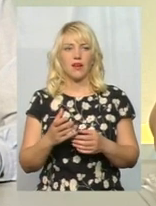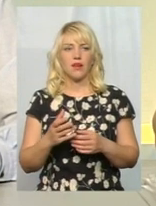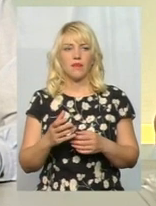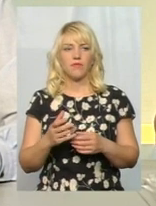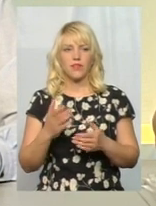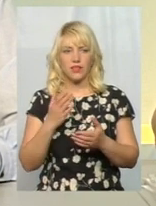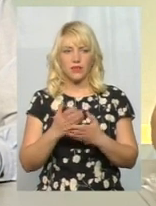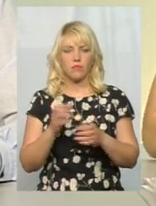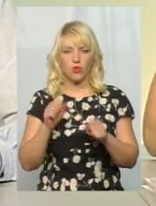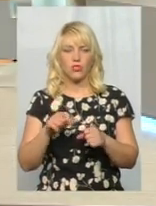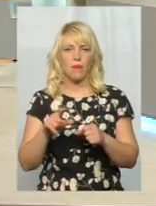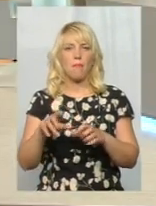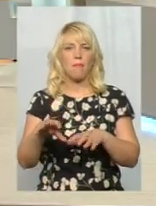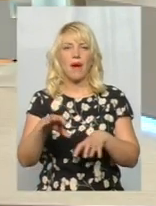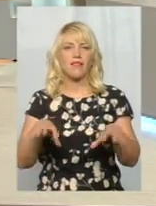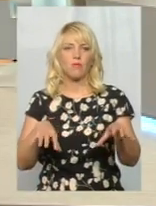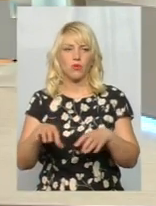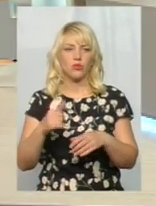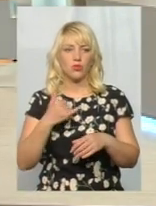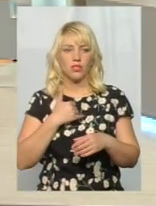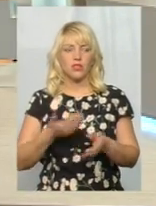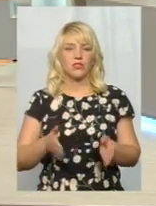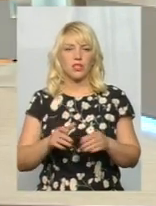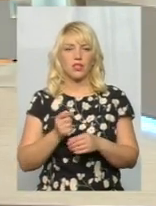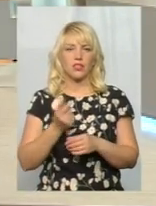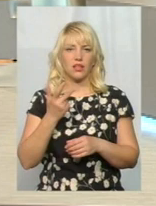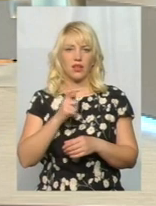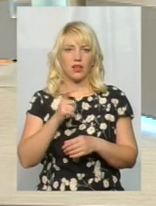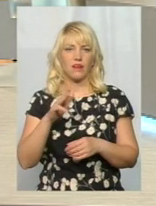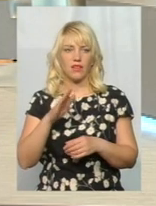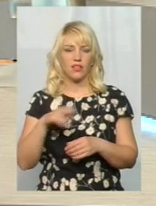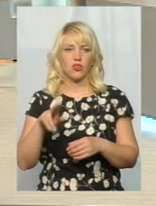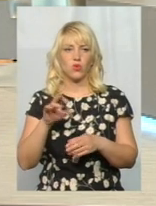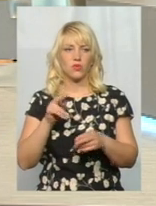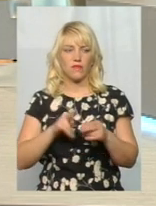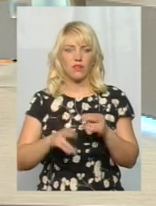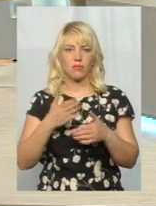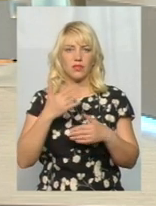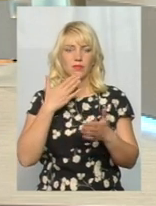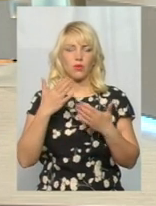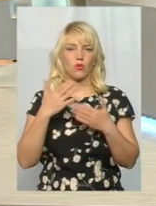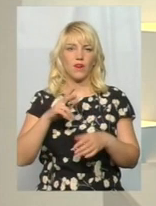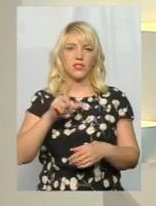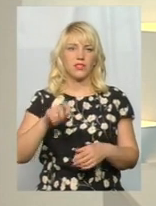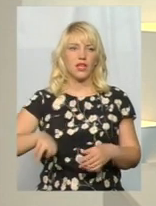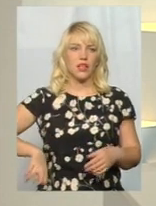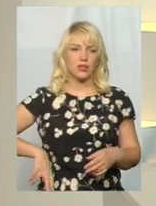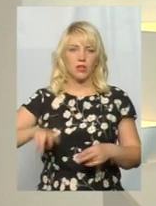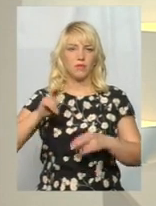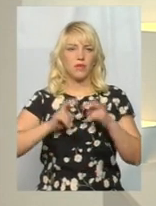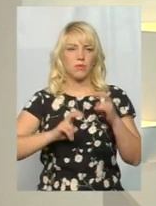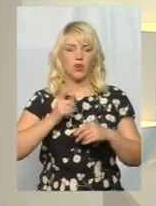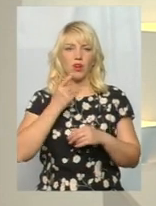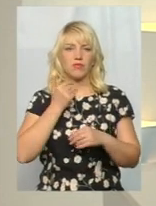і вони існують. Пані Натале, в нас залишається буквально кілька хвилин до завершення. І ми ще спілкувалися із директором підприємства